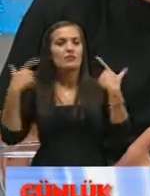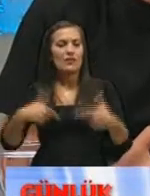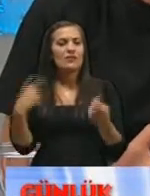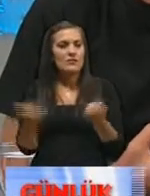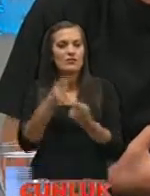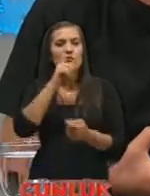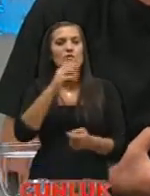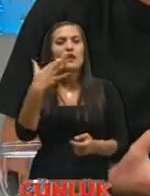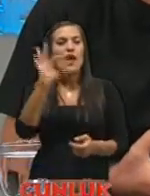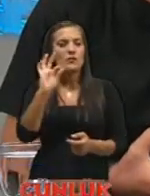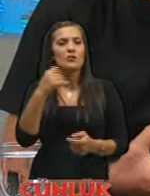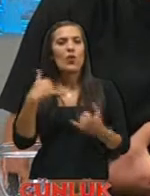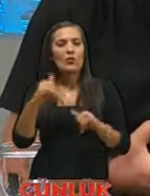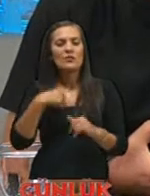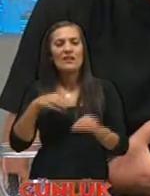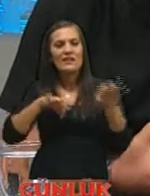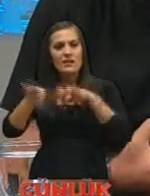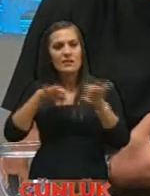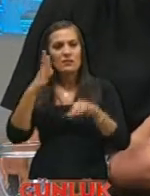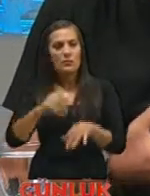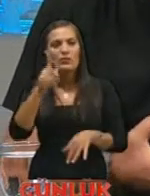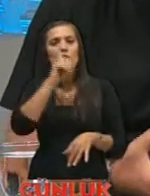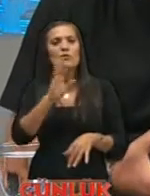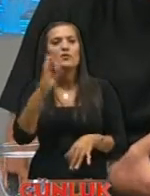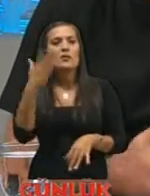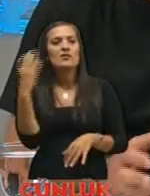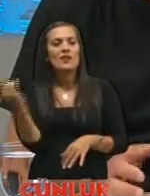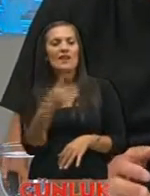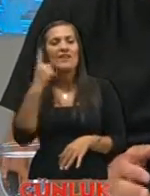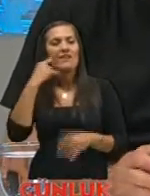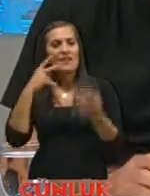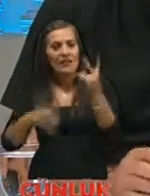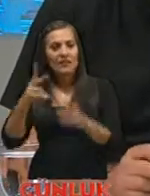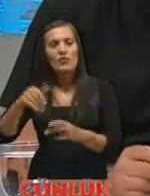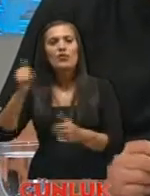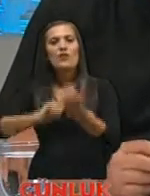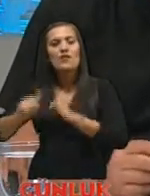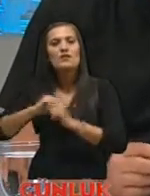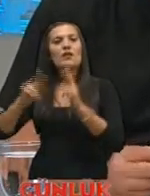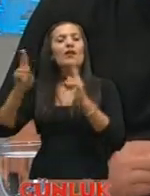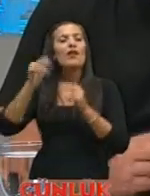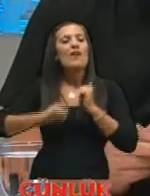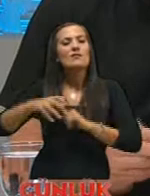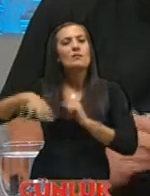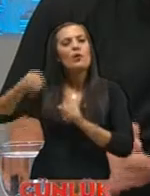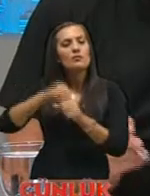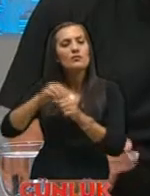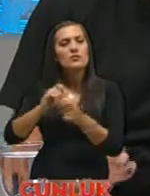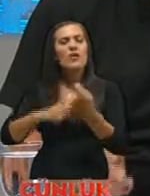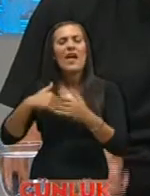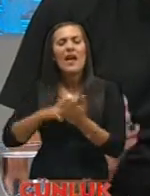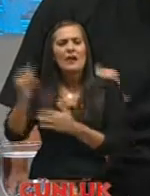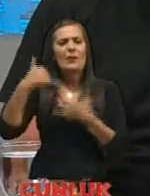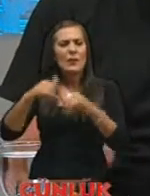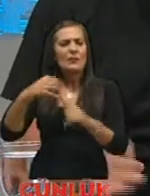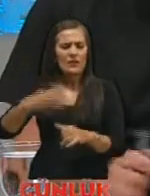160. oyunum tasarım olarak bunun 105 tanesi devlet tiyatrosu diğerler üniversite ve konservatuarlarda ve her oyunumu